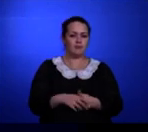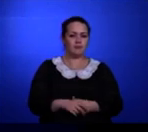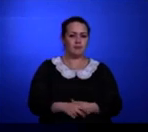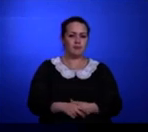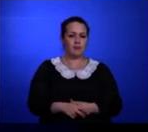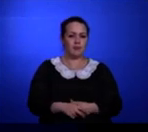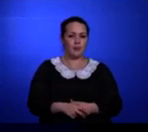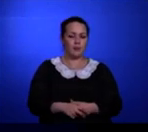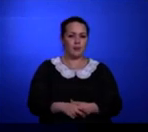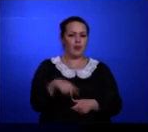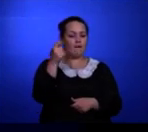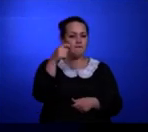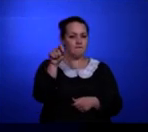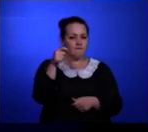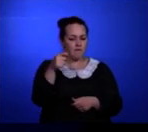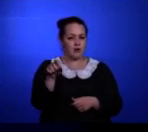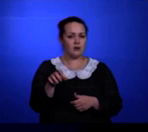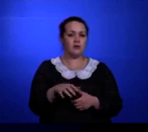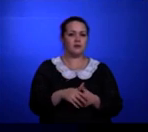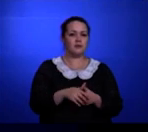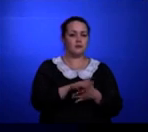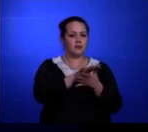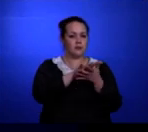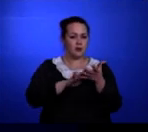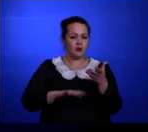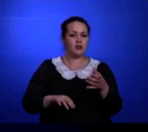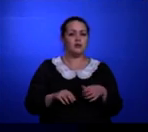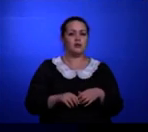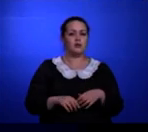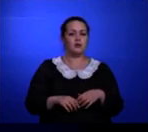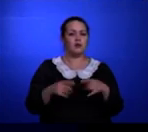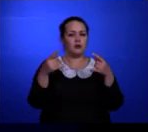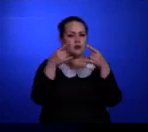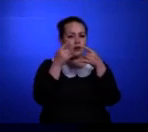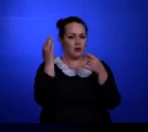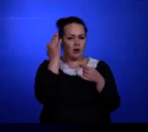Война шла. Киноаппарат стрекотал.